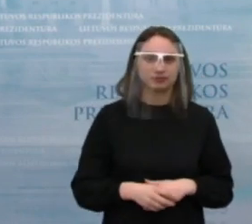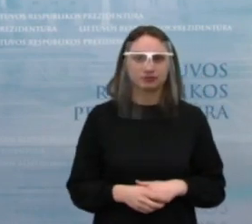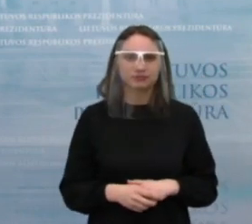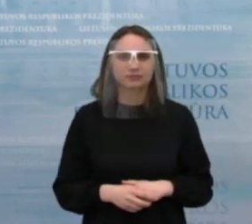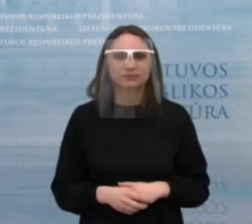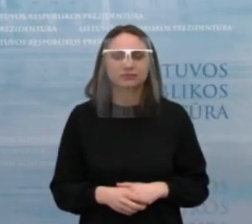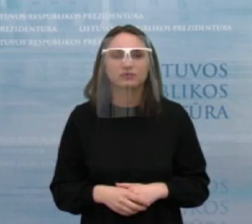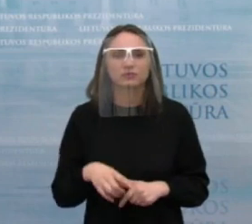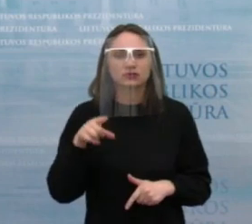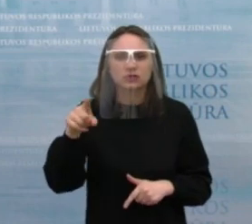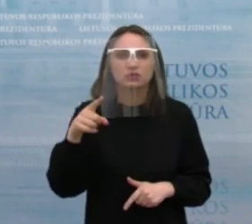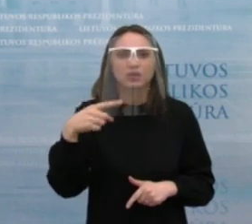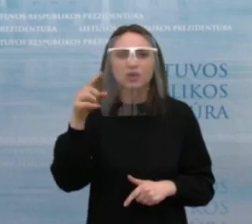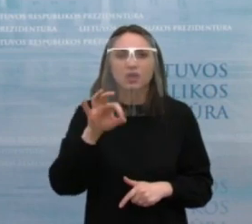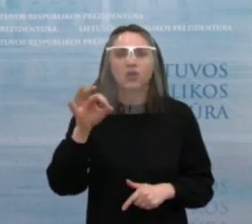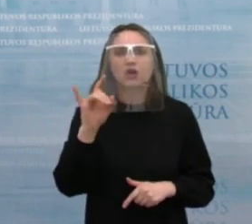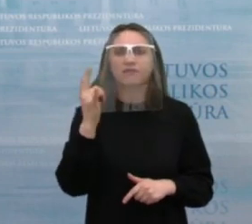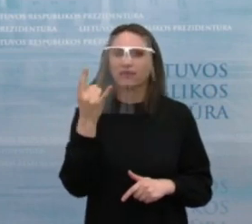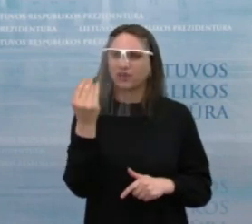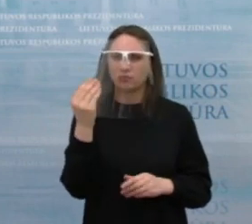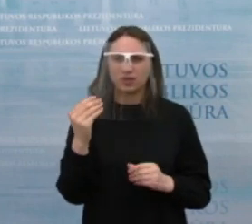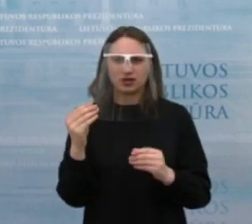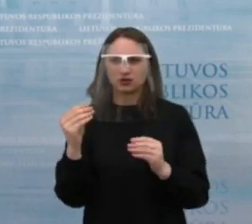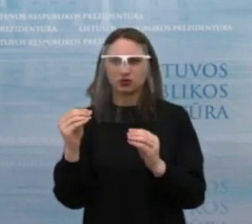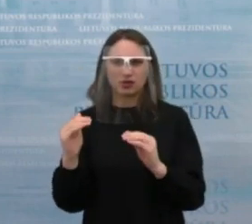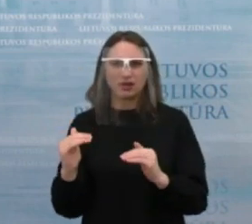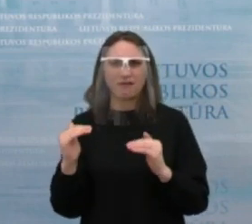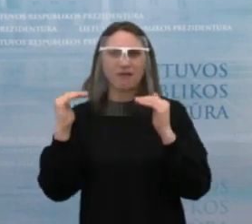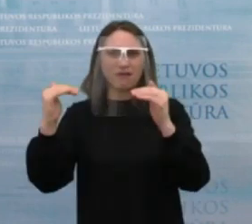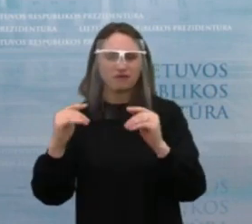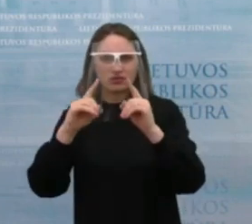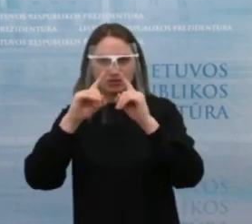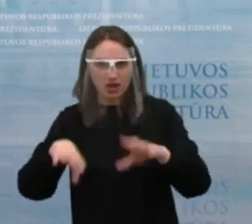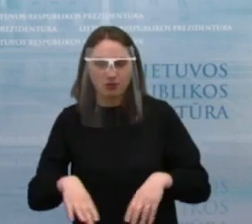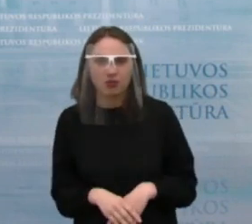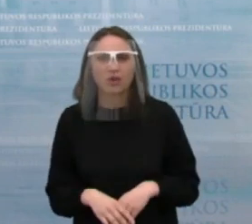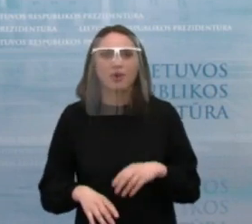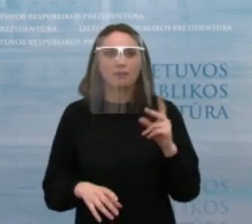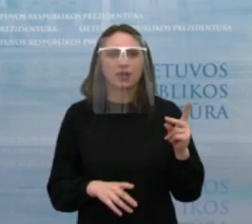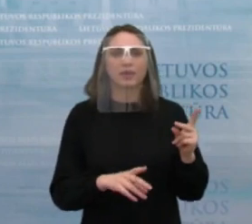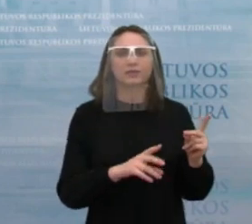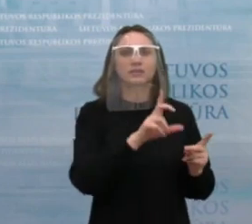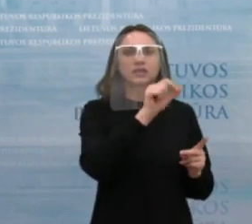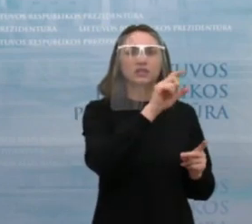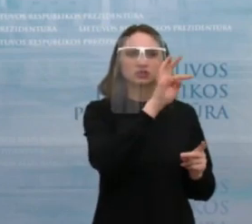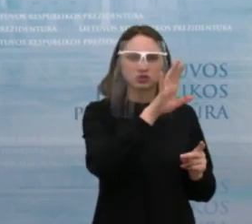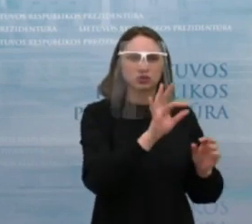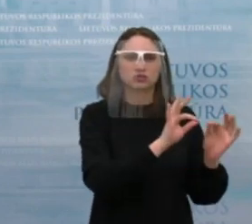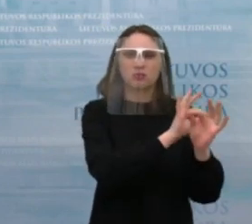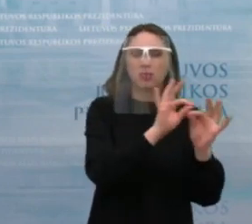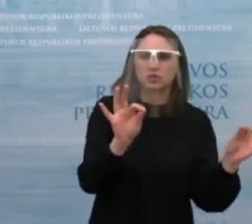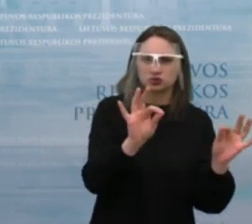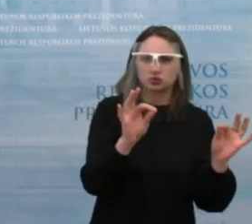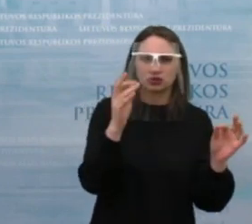pasitiksinti. Jūs užsiminėt, kad vaiko pinigų didinti nesvarstoma. Bet ir taip pat paminėjot, kad svarstot lazutkos pasiūlymą. Tai